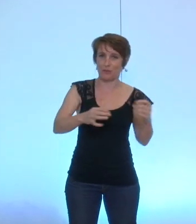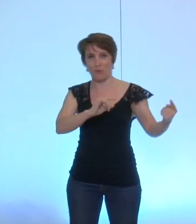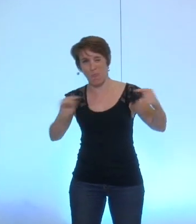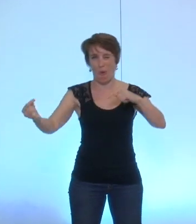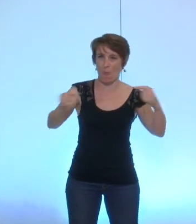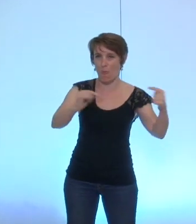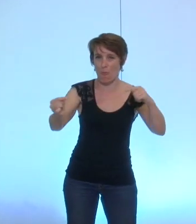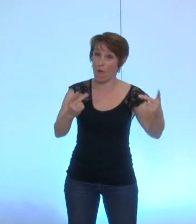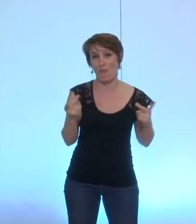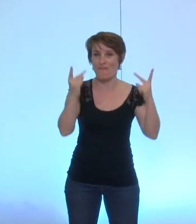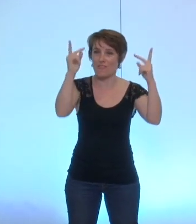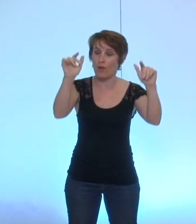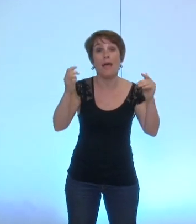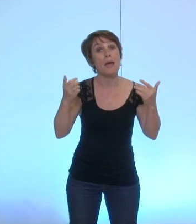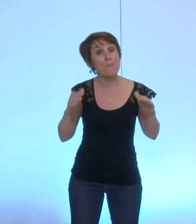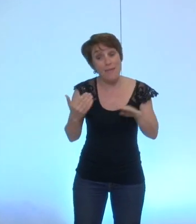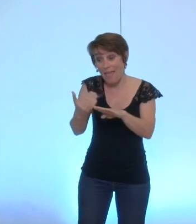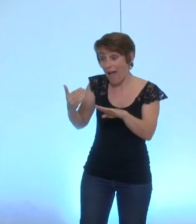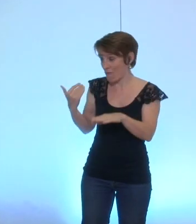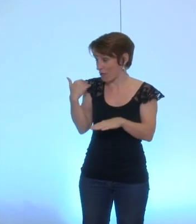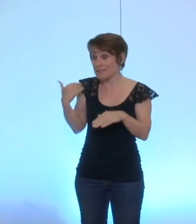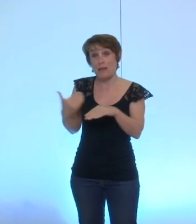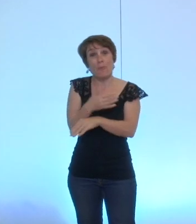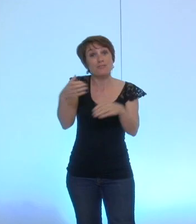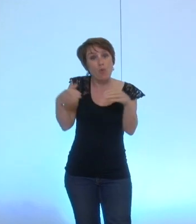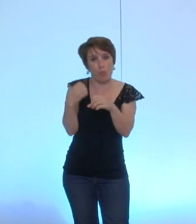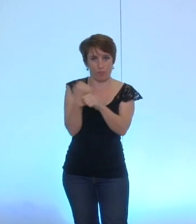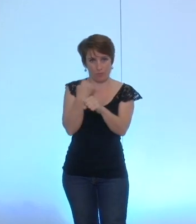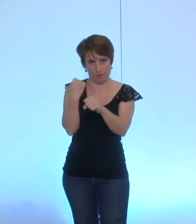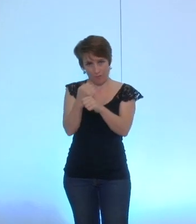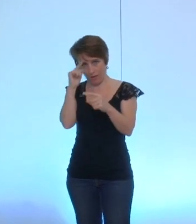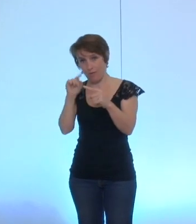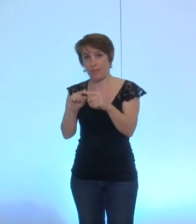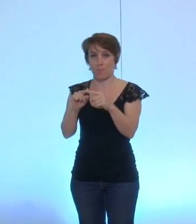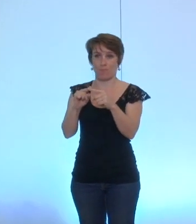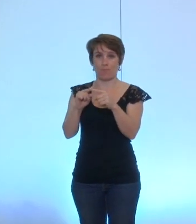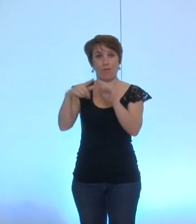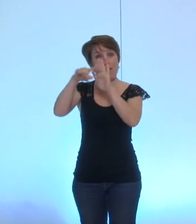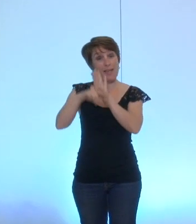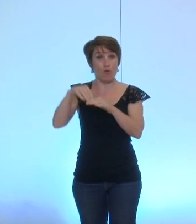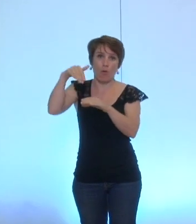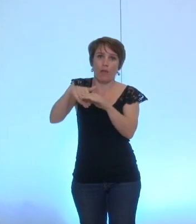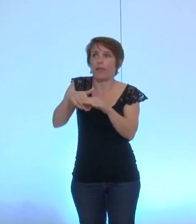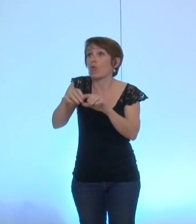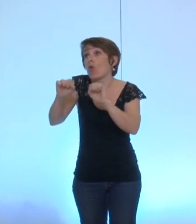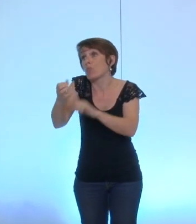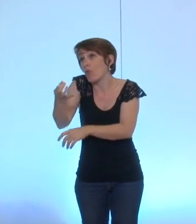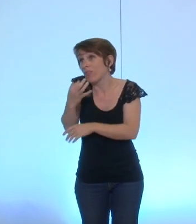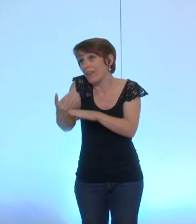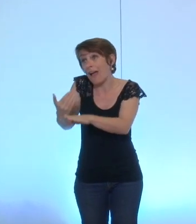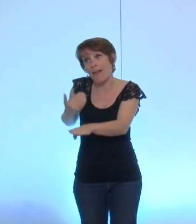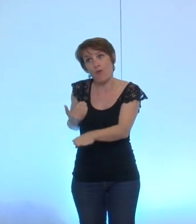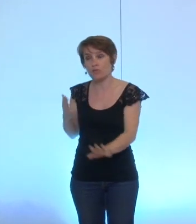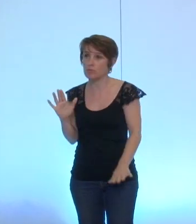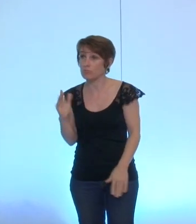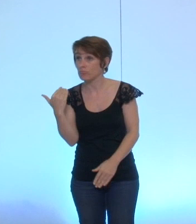même si dans le cadre d'un groupe de travail sur le règlement intérieur puisqu'il est là pour faire des propositions vous auriez pu tout aussi dire qu'il y avait des choses que vous ne